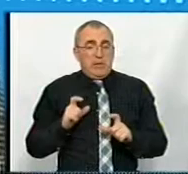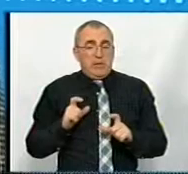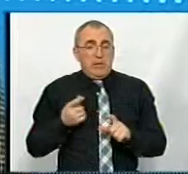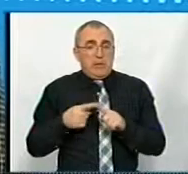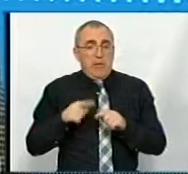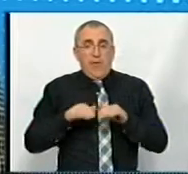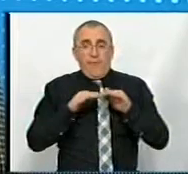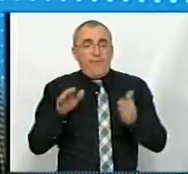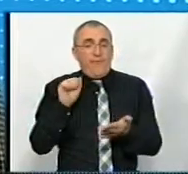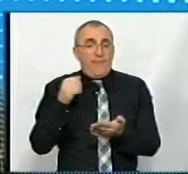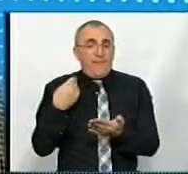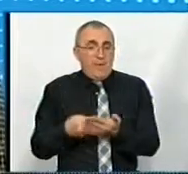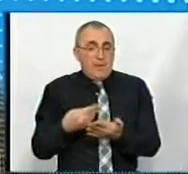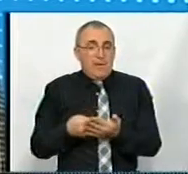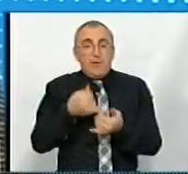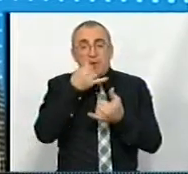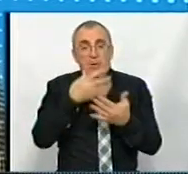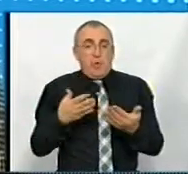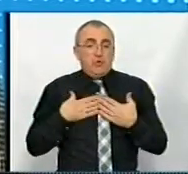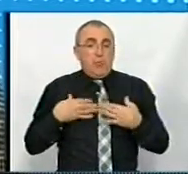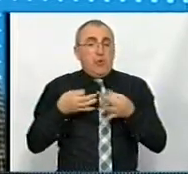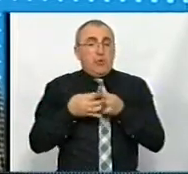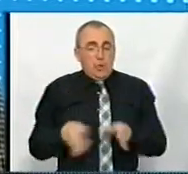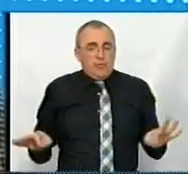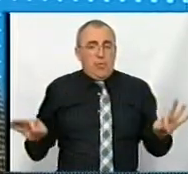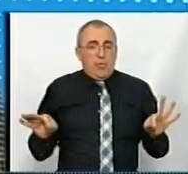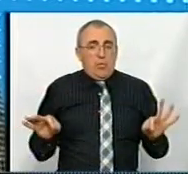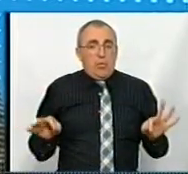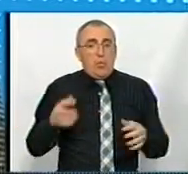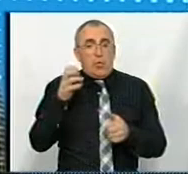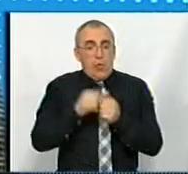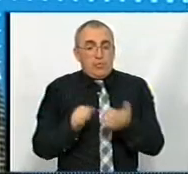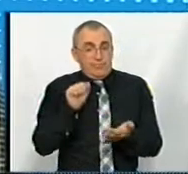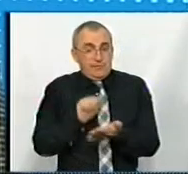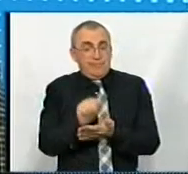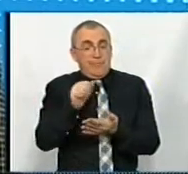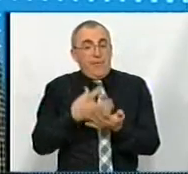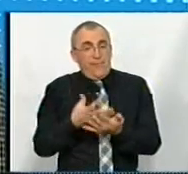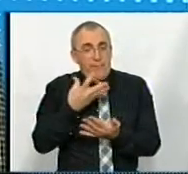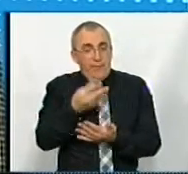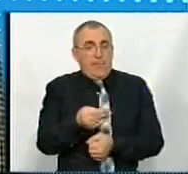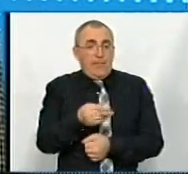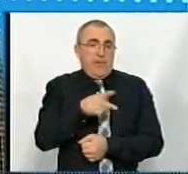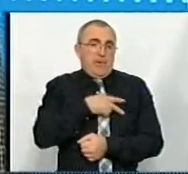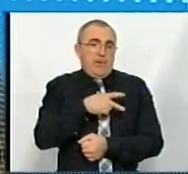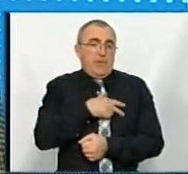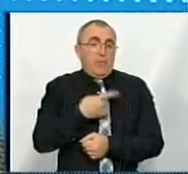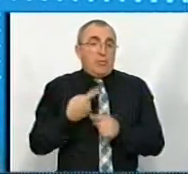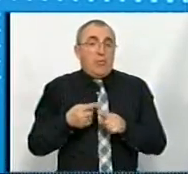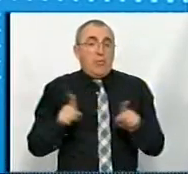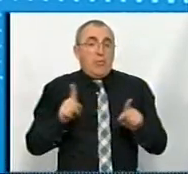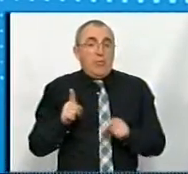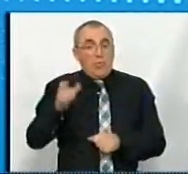такого рівня фінансового, як наш, не може собі дозволити за кожну статтю, наприклад, виплачувати там преміальні, тому що